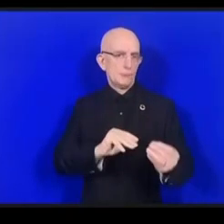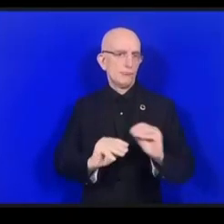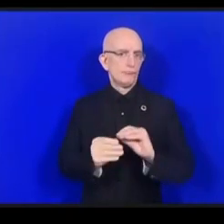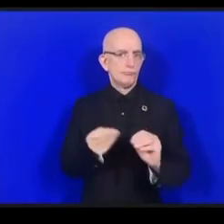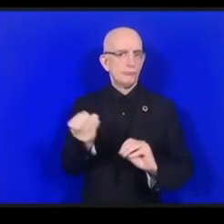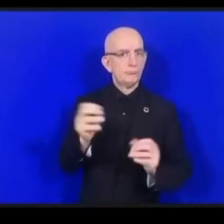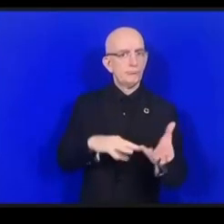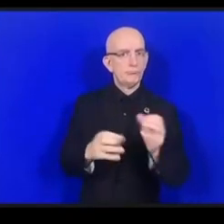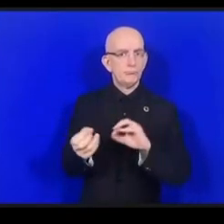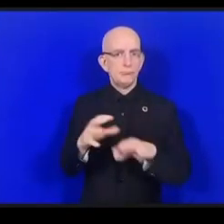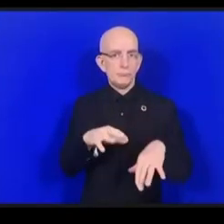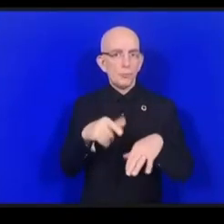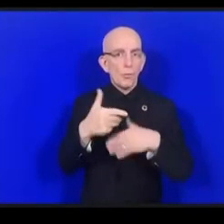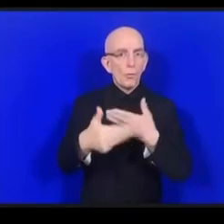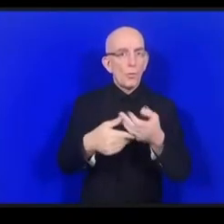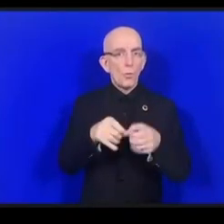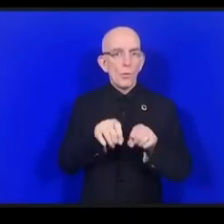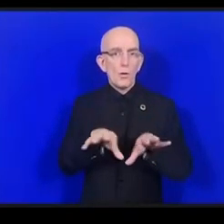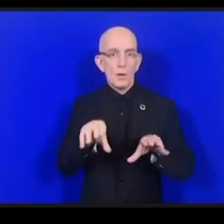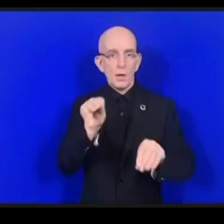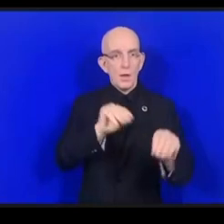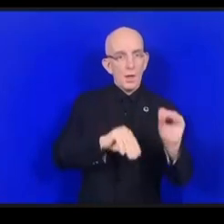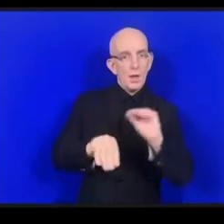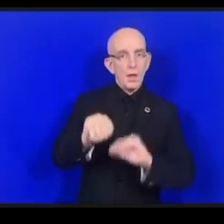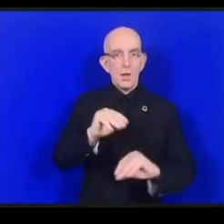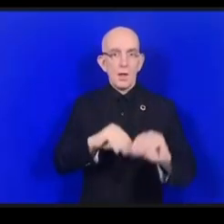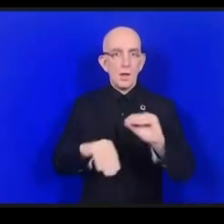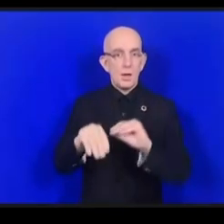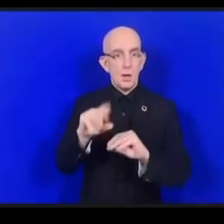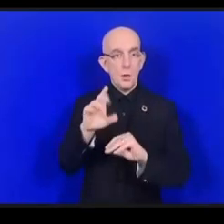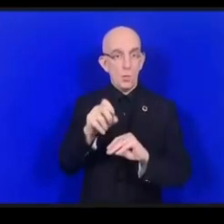معها المعلومات والمضامين التي كانت فيها